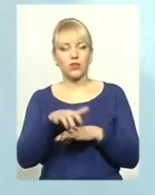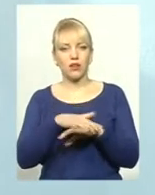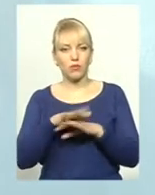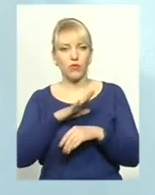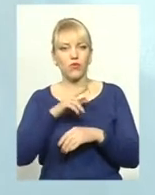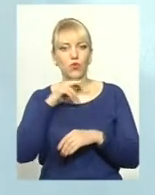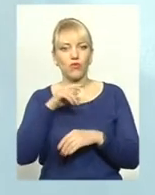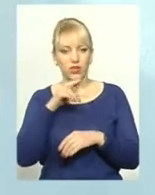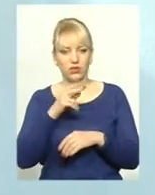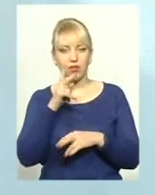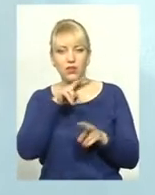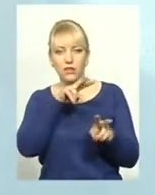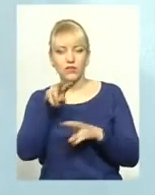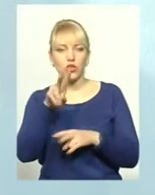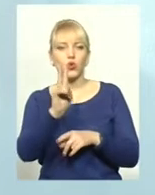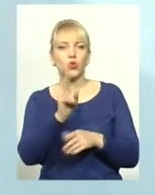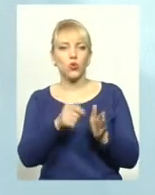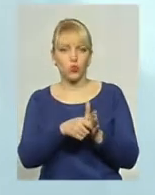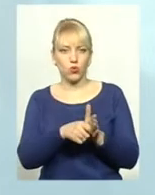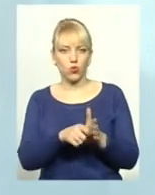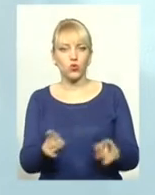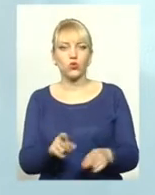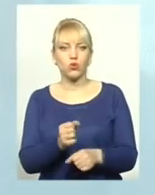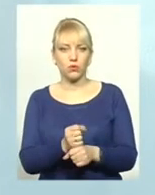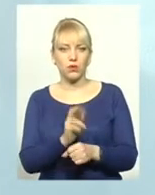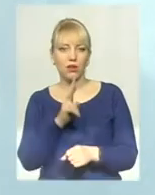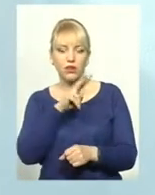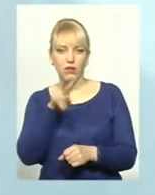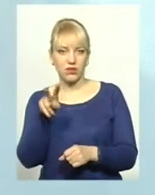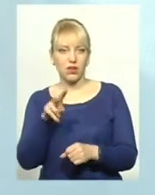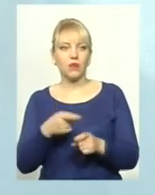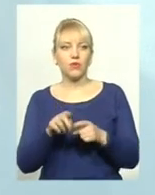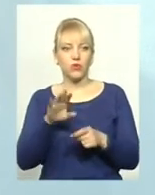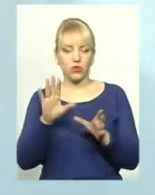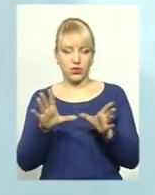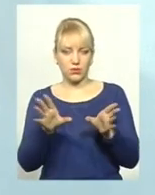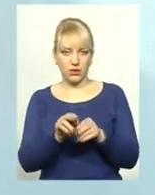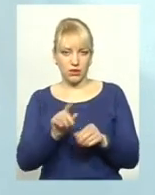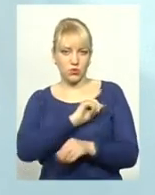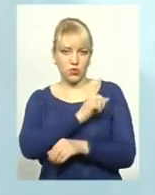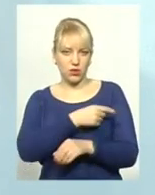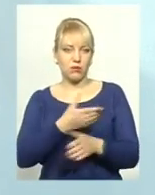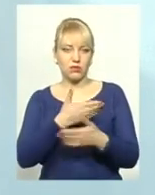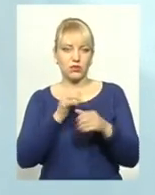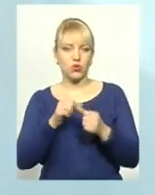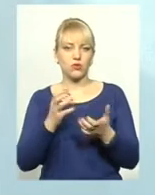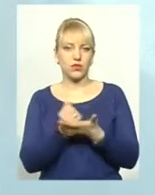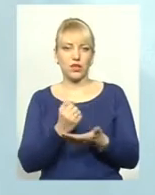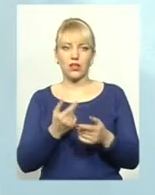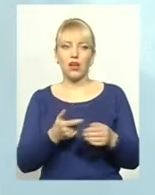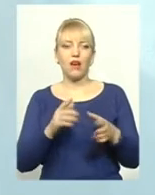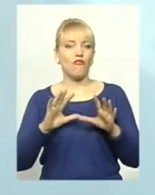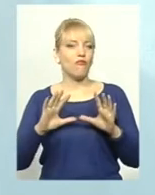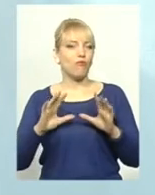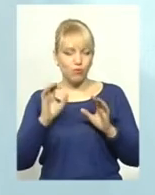до тих нещасних тварин і до того, хто годує, що робить, як дивиться, то тільки спільними зусиллями ми зможемо знайти. А в будь-якому випадку